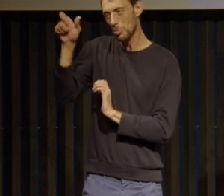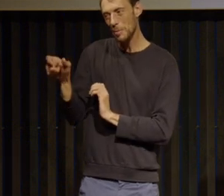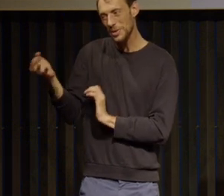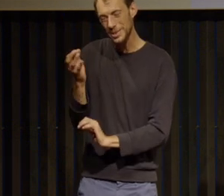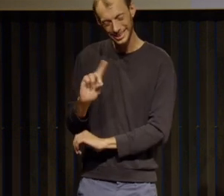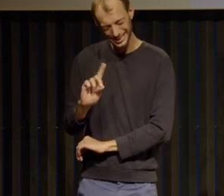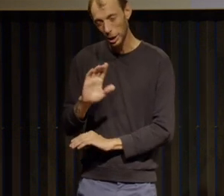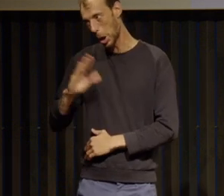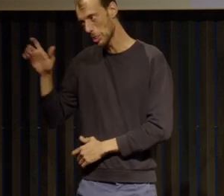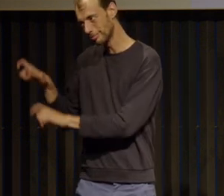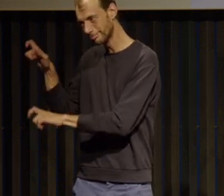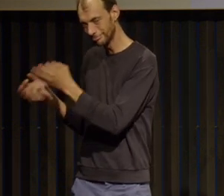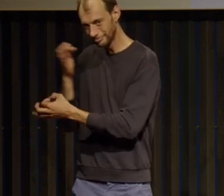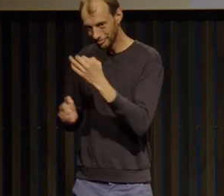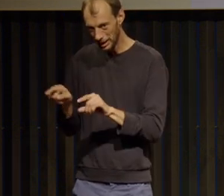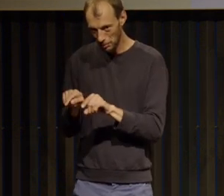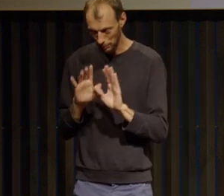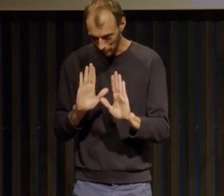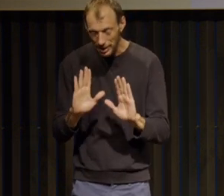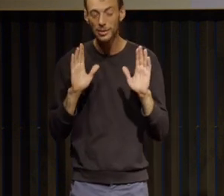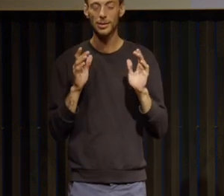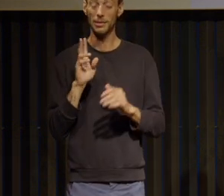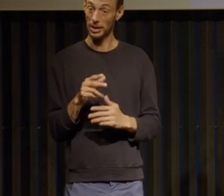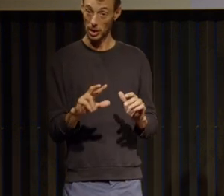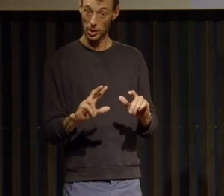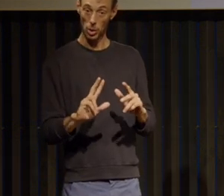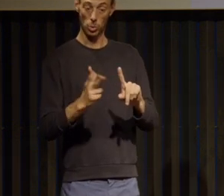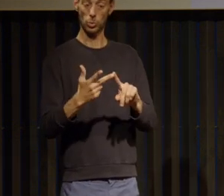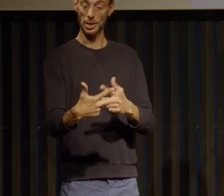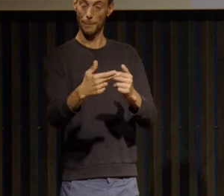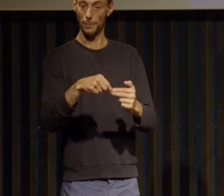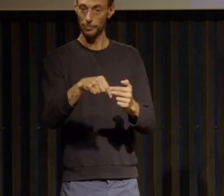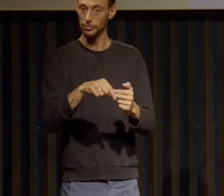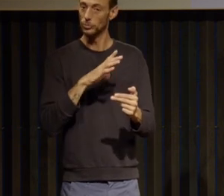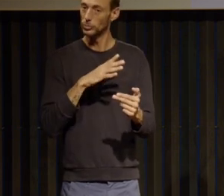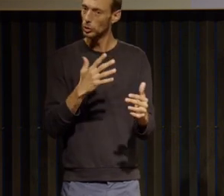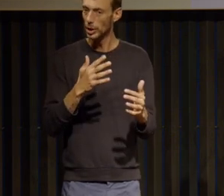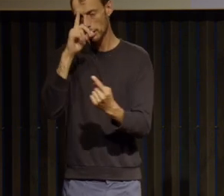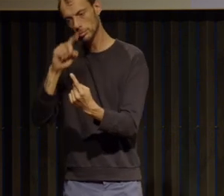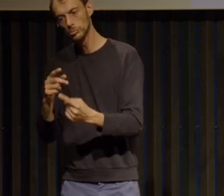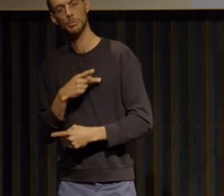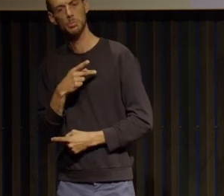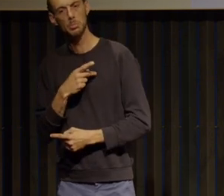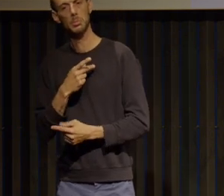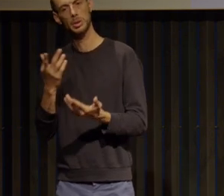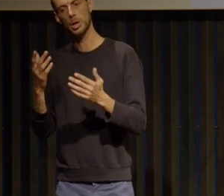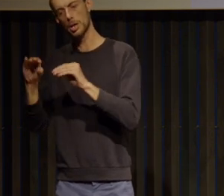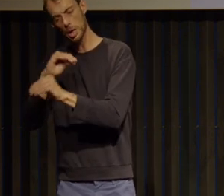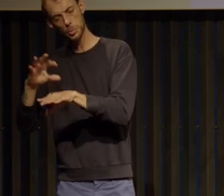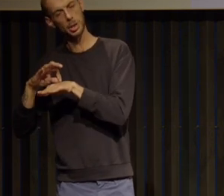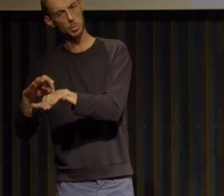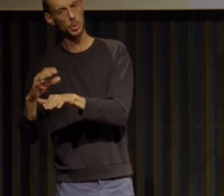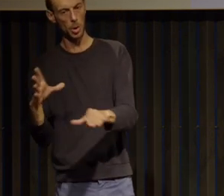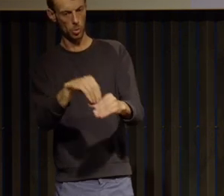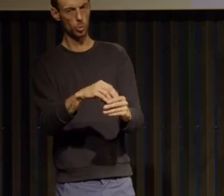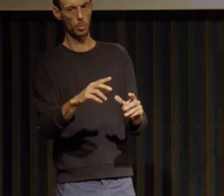il y a toute la première partie de l'étape 3 qui est dédiée à l'accompagnement médical et thérapeutique et donc voilà je recommande aussi de se faire accompagner